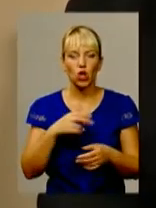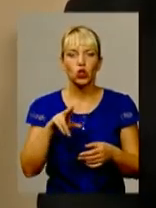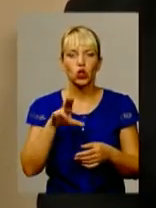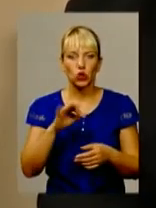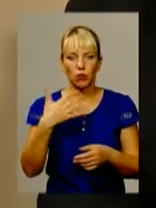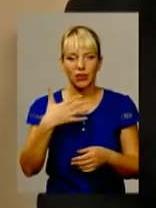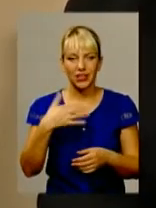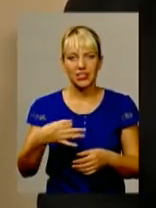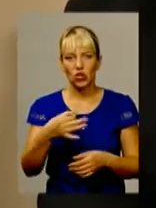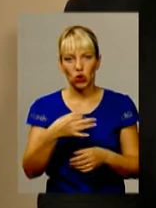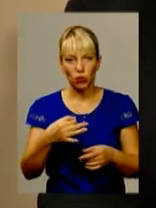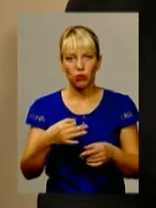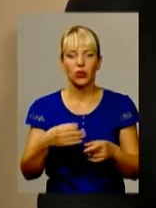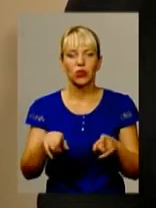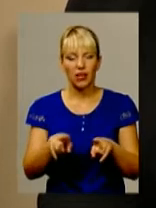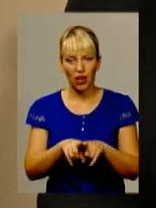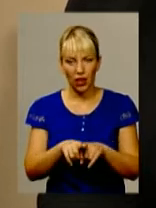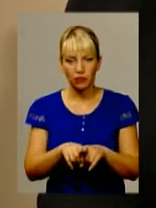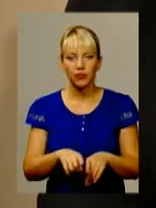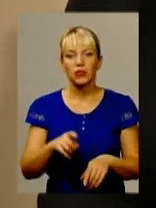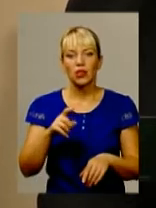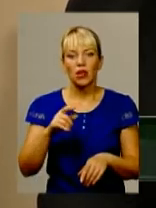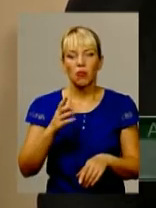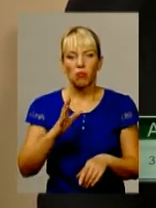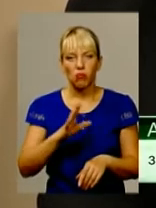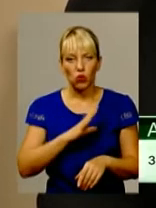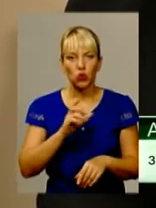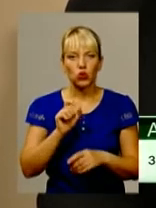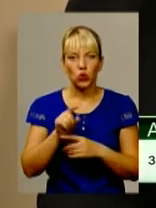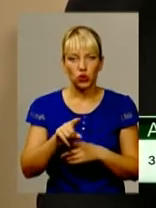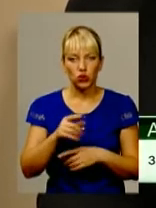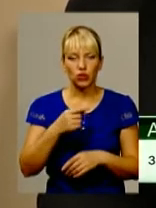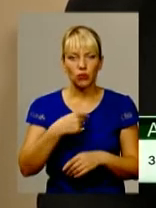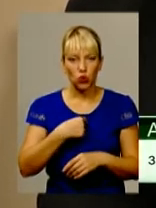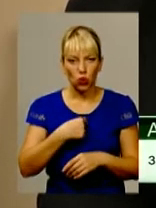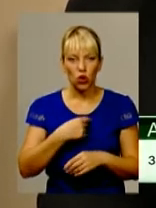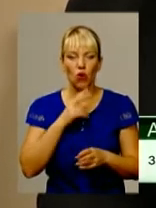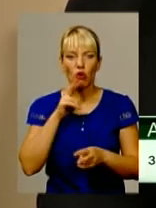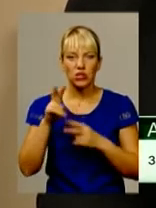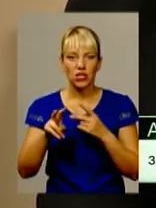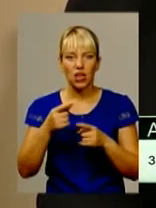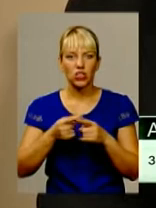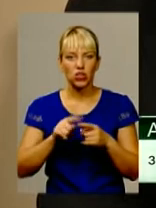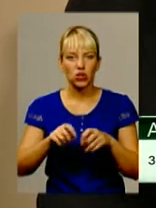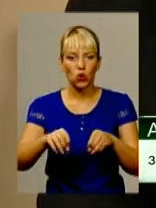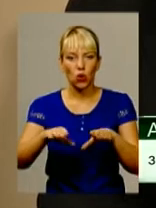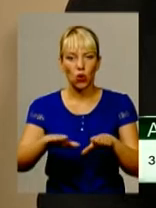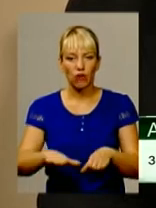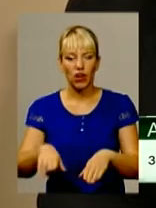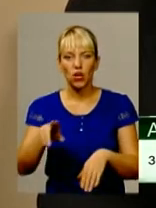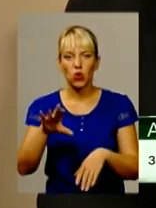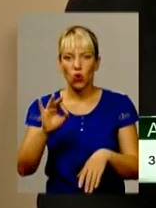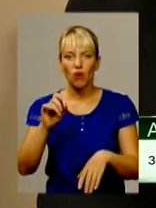доручено мною юридичному відділу оскаржувати дану ухвалу до Вінницького